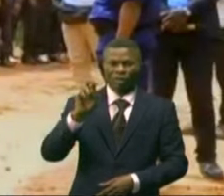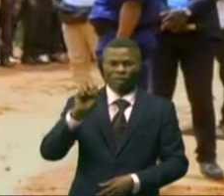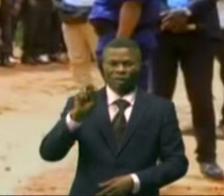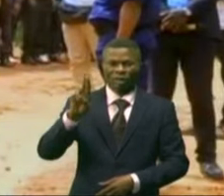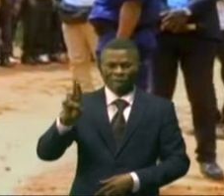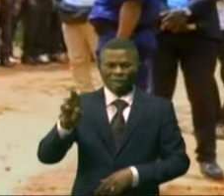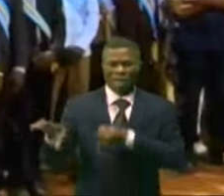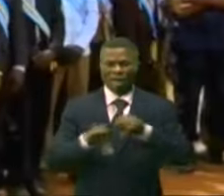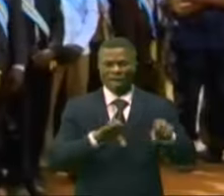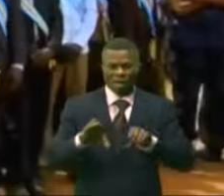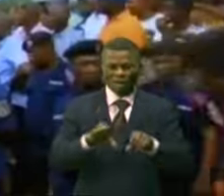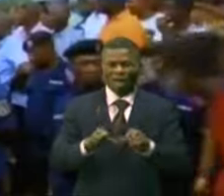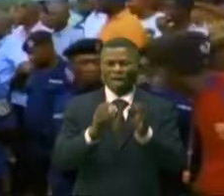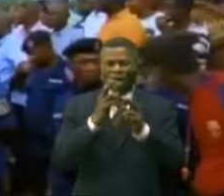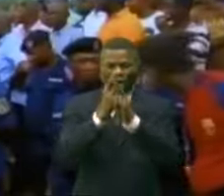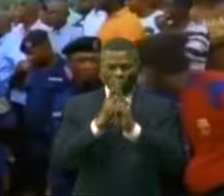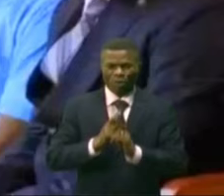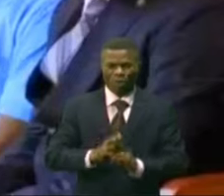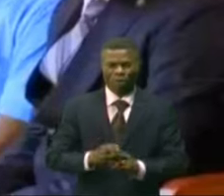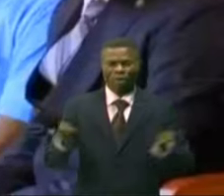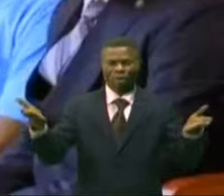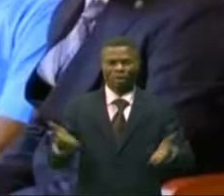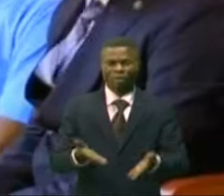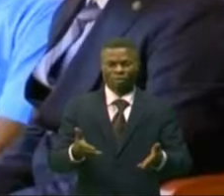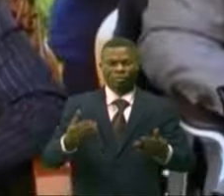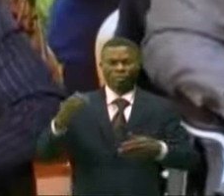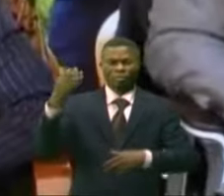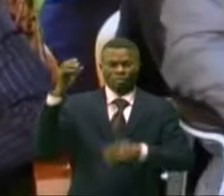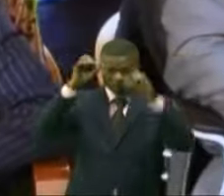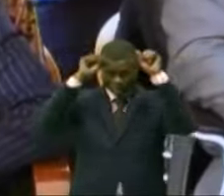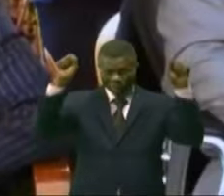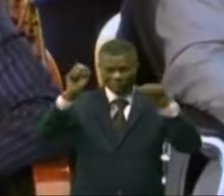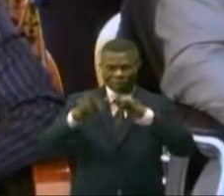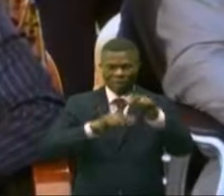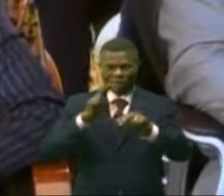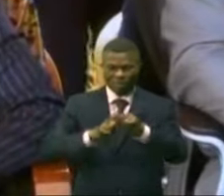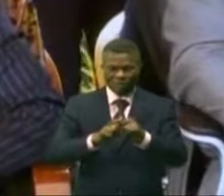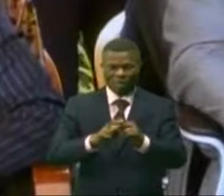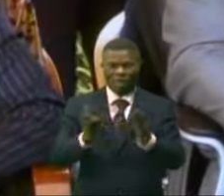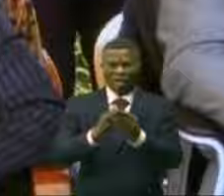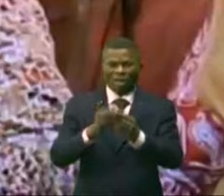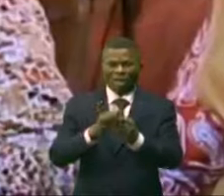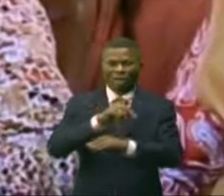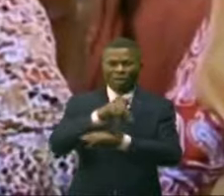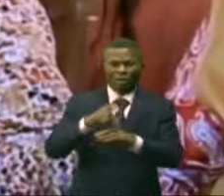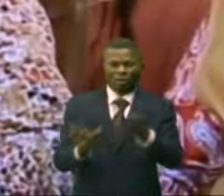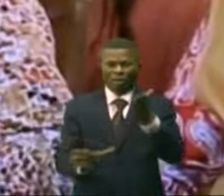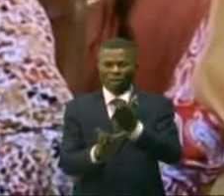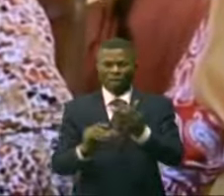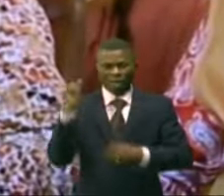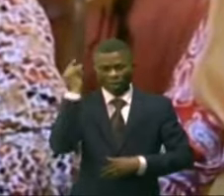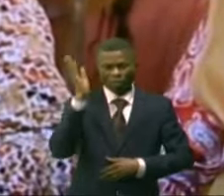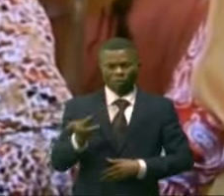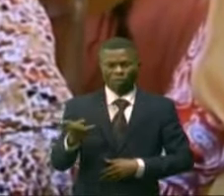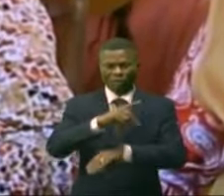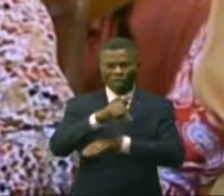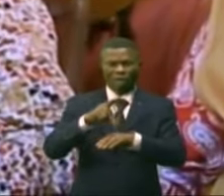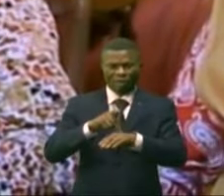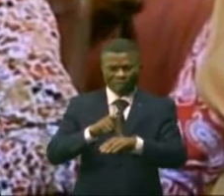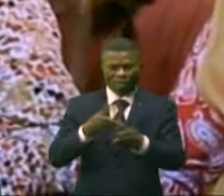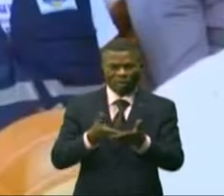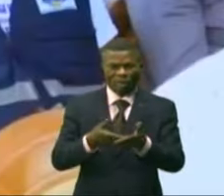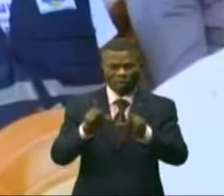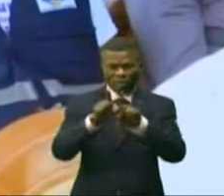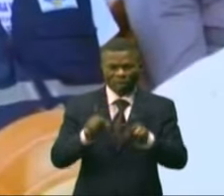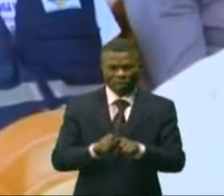cérémonie, autant couleur, réhaussée de la présence de l'honorable président de'Assemblée provinciale, du Sud-Oubangui, du vice-gouverneur de province, Jean-René Galékoa, Vouddawé,